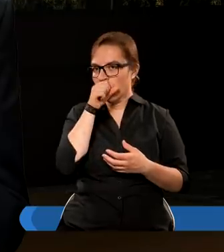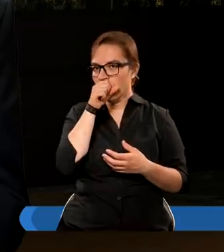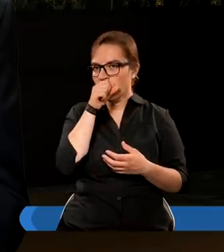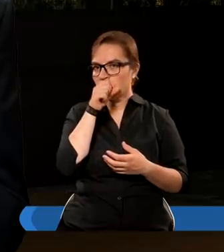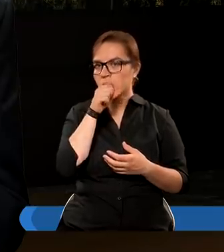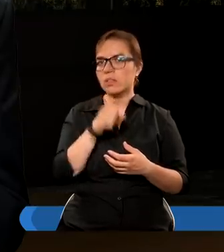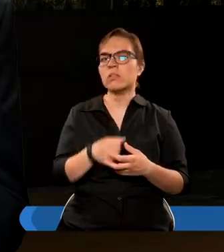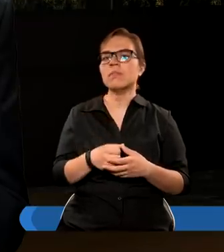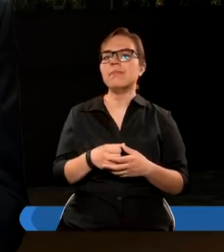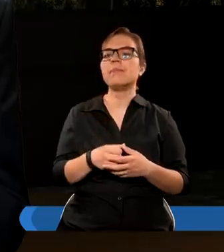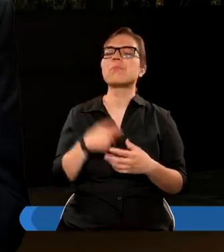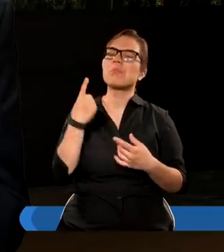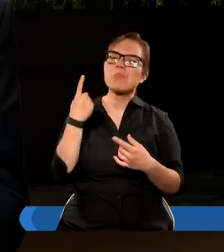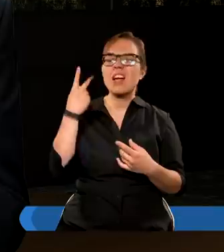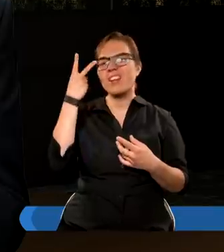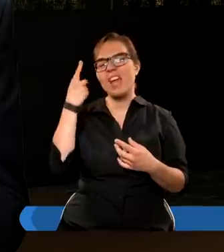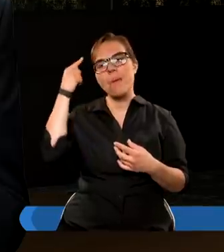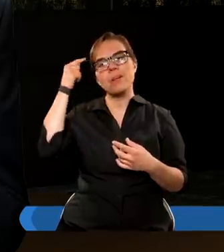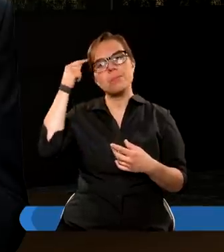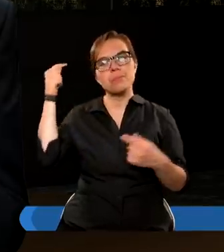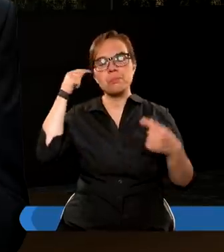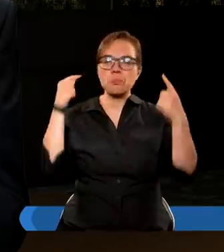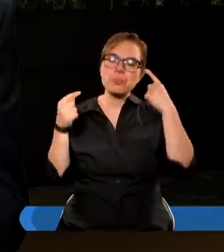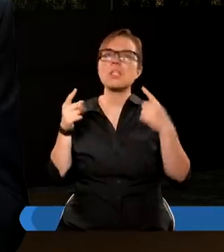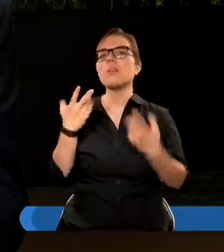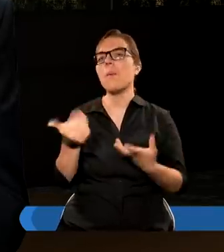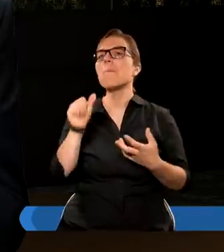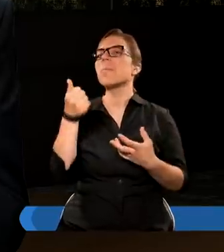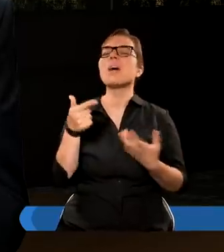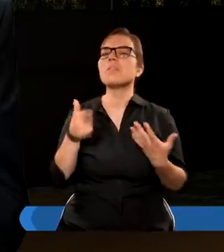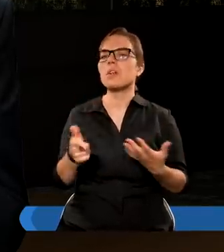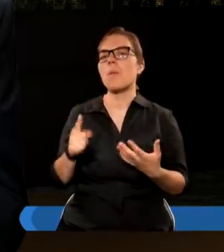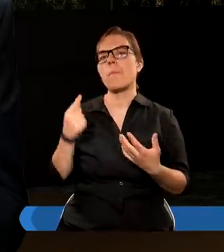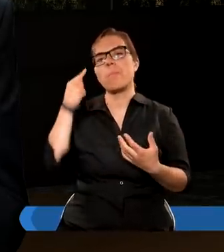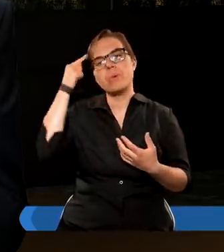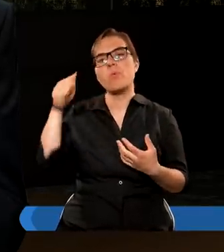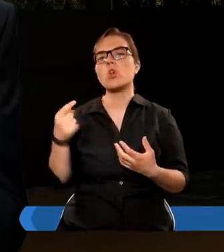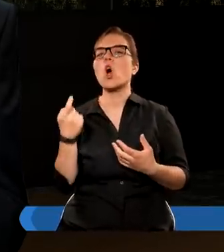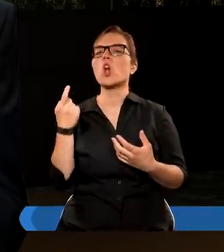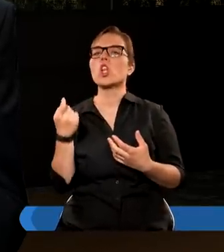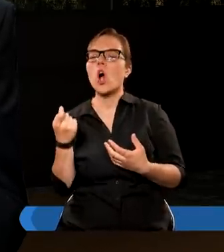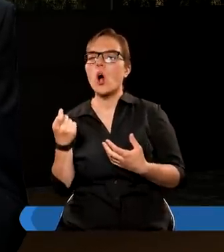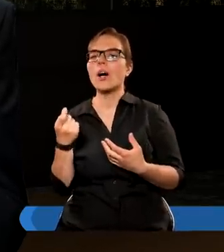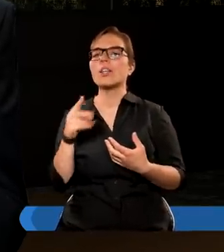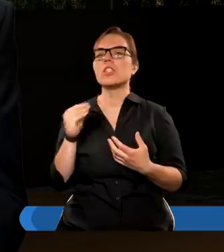Przychodzą mi dwie myśli. Pierwsza to ta, że przypomina to trochę